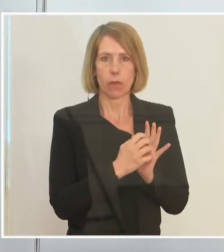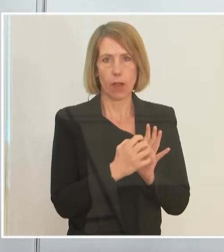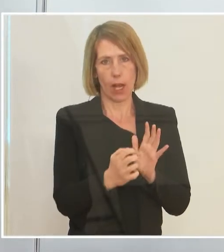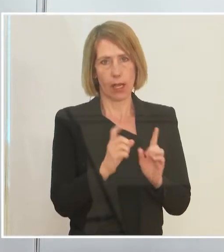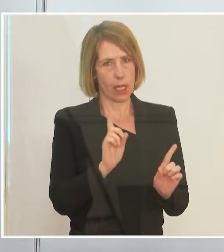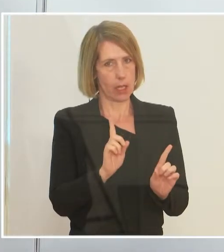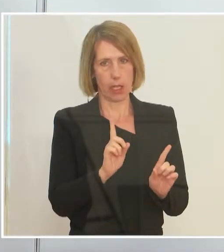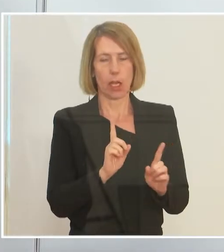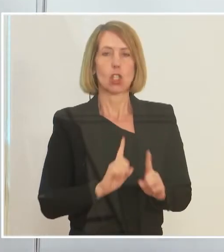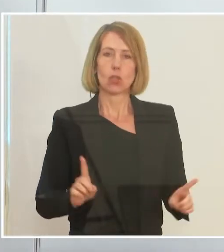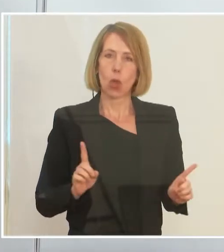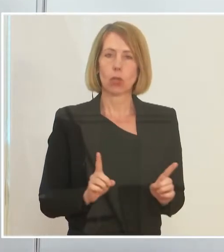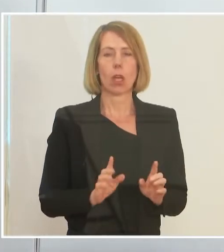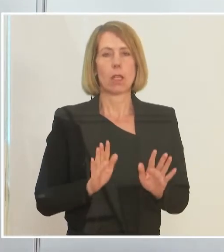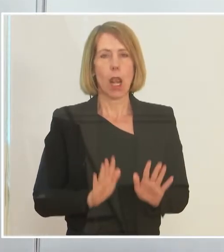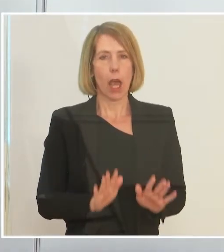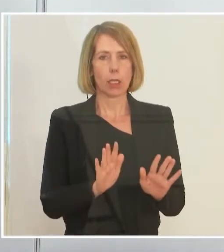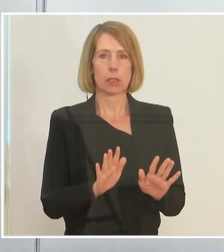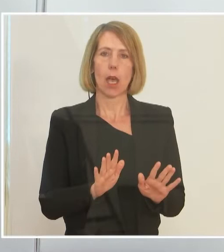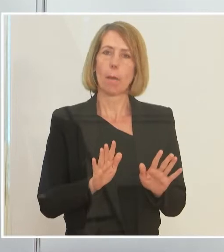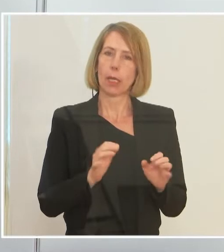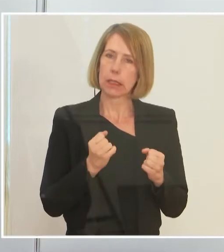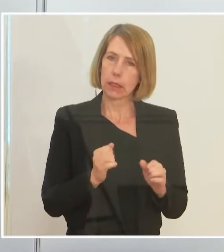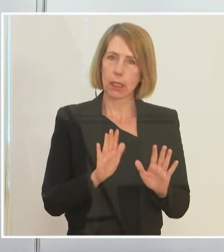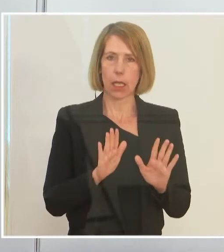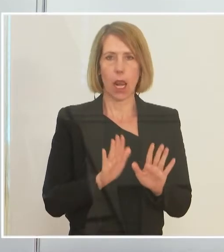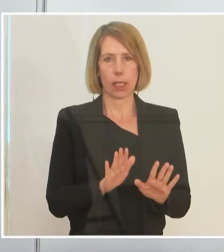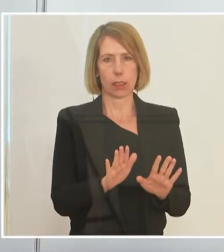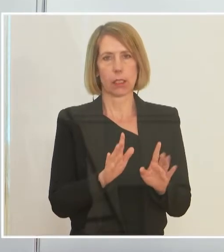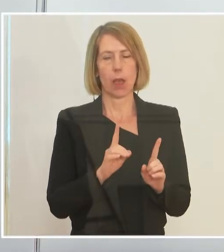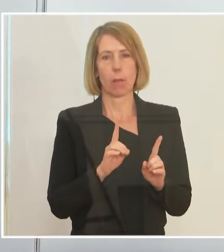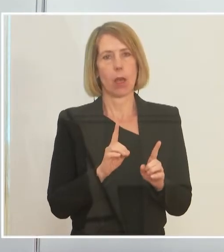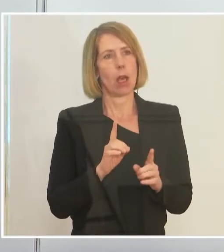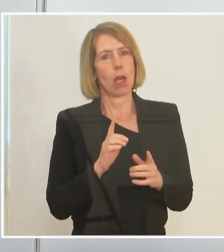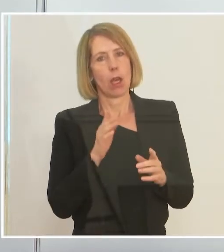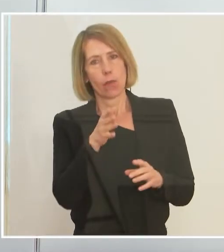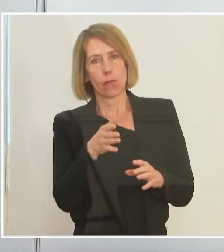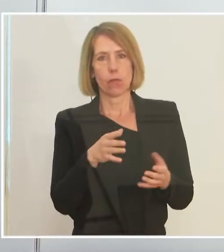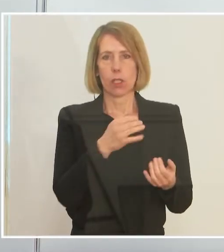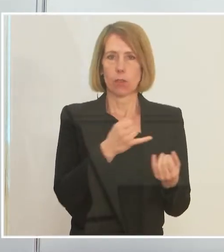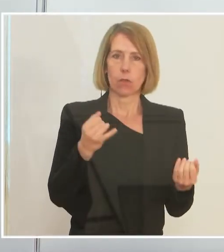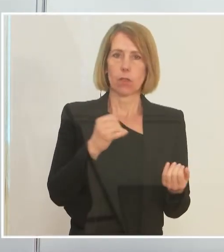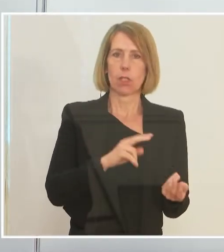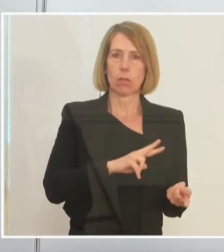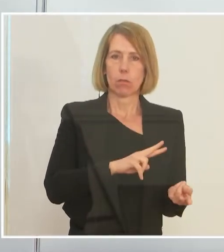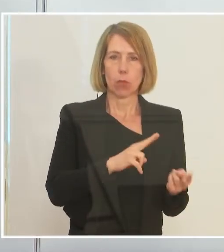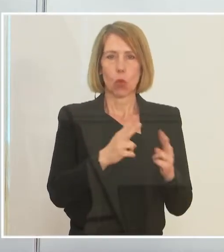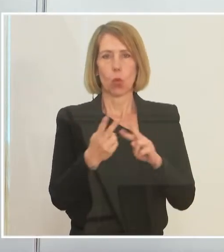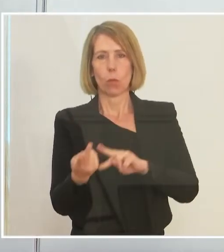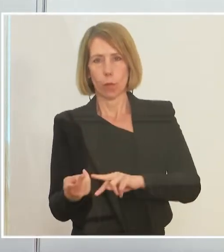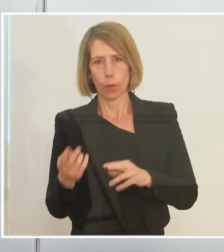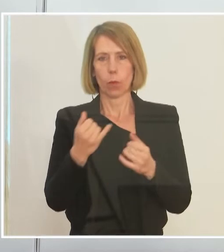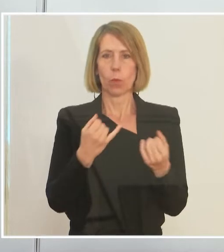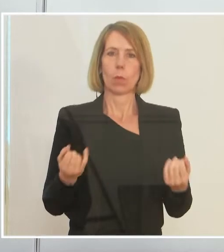Sondern man wird sich langsam oder sicher einschleifen müssen in Richtung